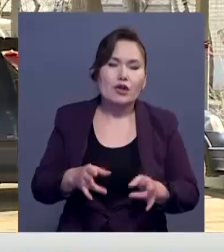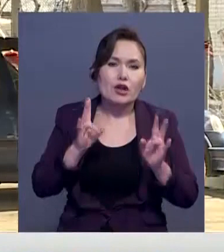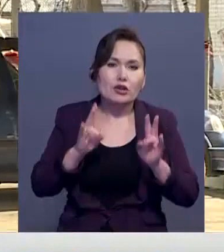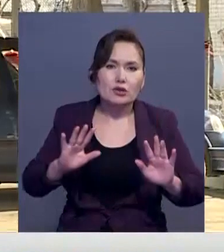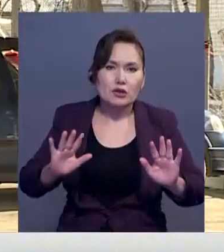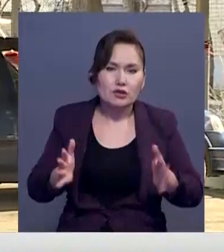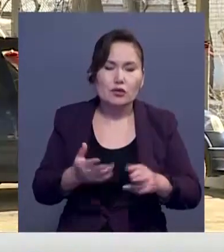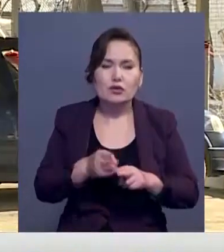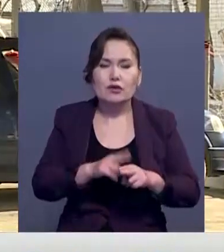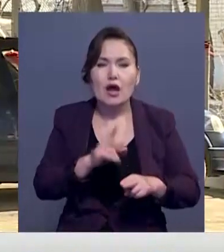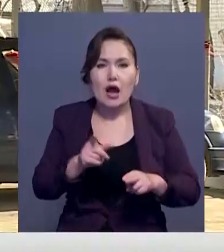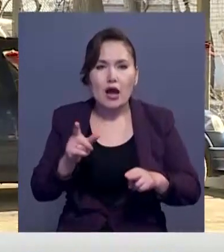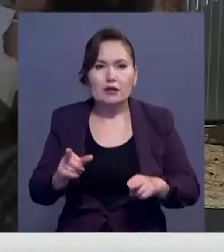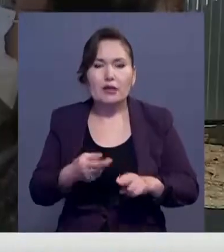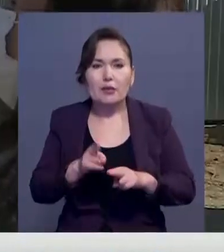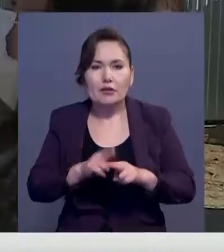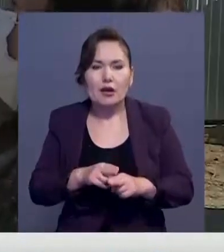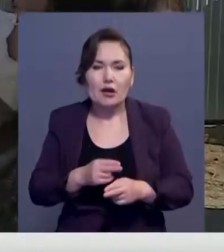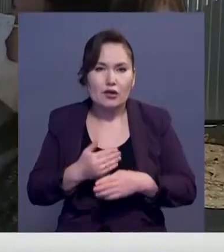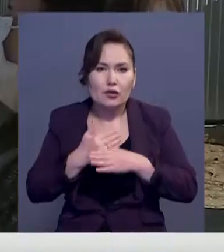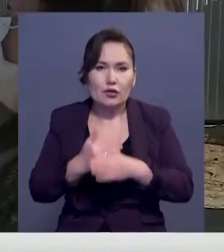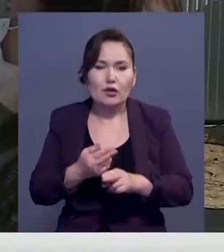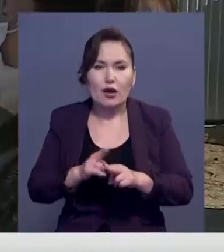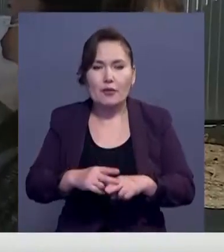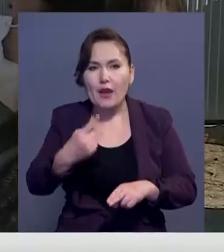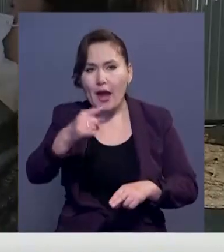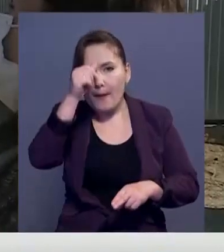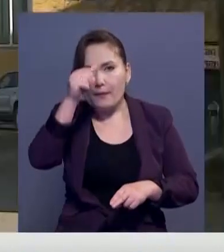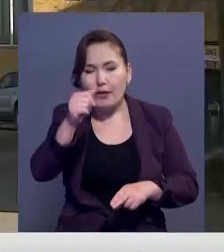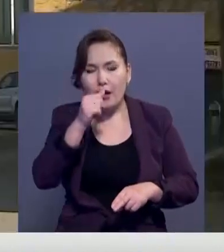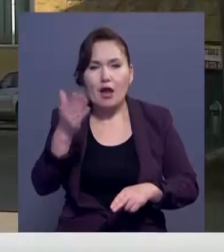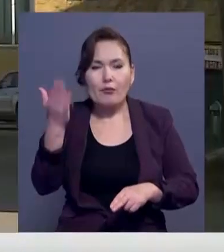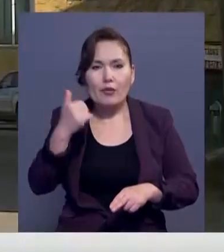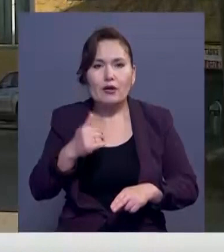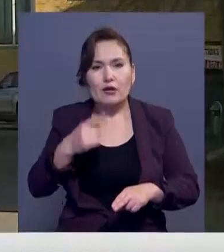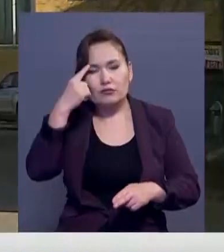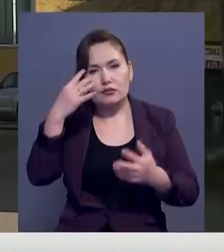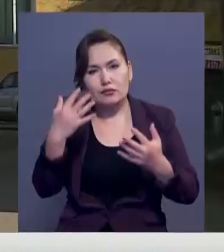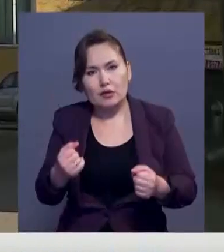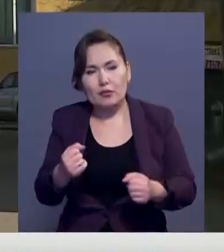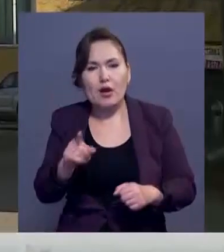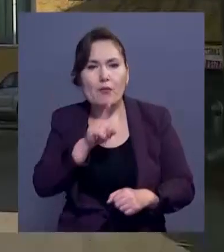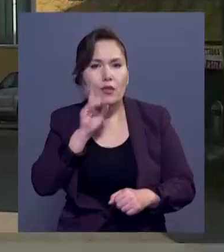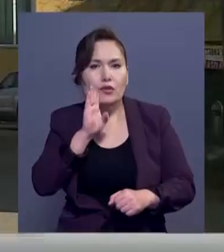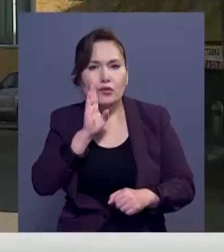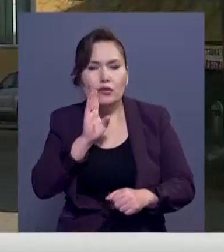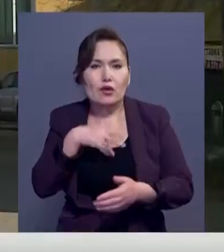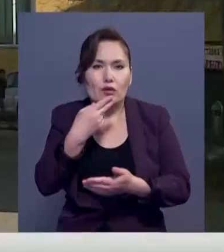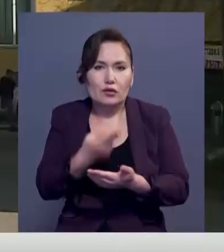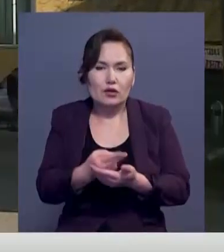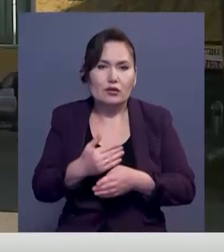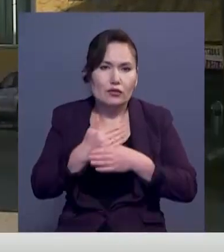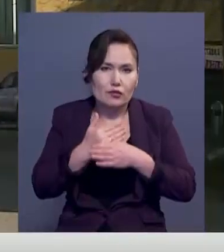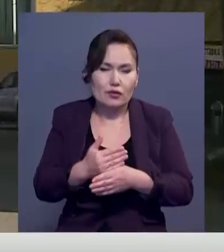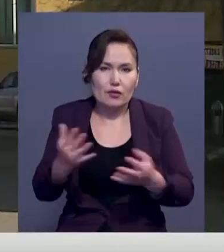болмаса да осыдан бір ай бұрын есінен таңған жаңға көмектесуіне тура келген. Бұл тренингті жолда пешу құттан өтіп бар